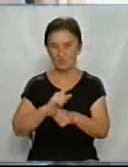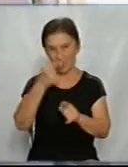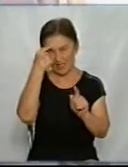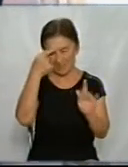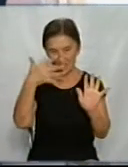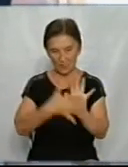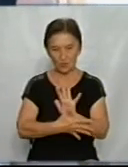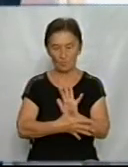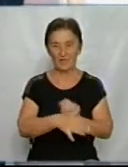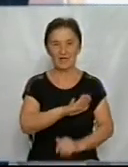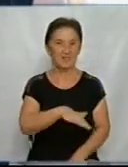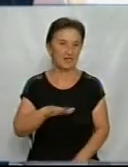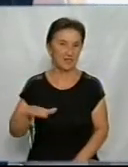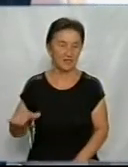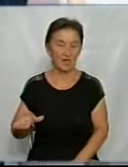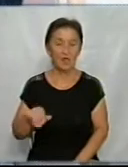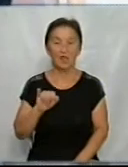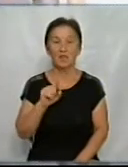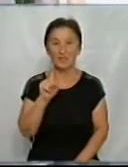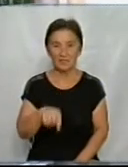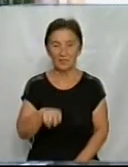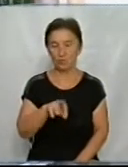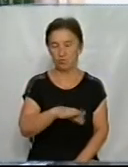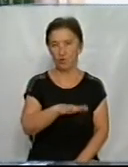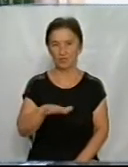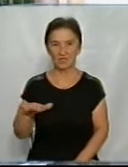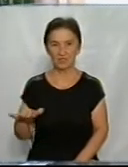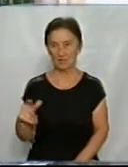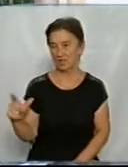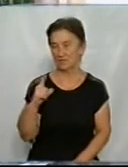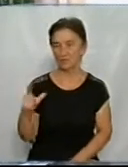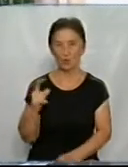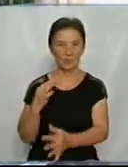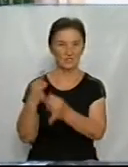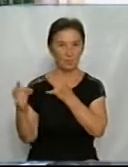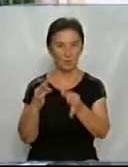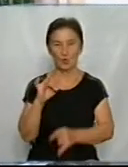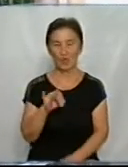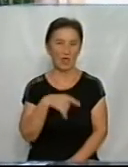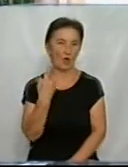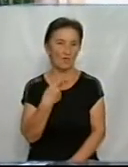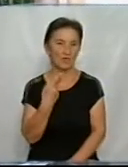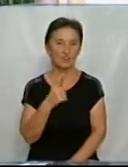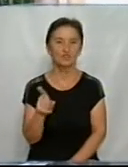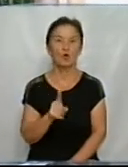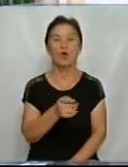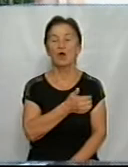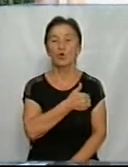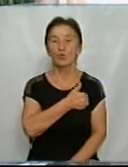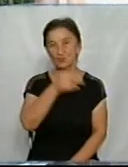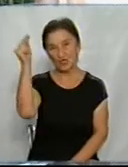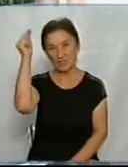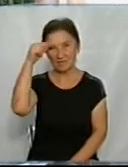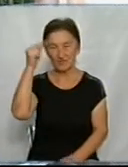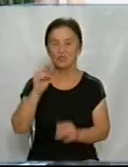дитині. І навіть по дитині вона зі мною спілкується і говорить, що хоче навчатися